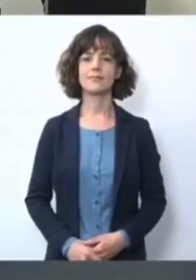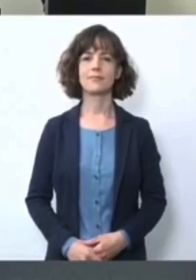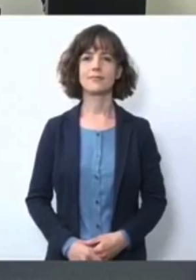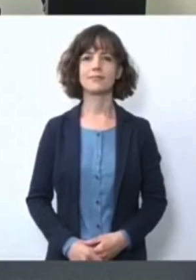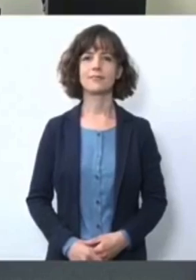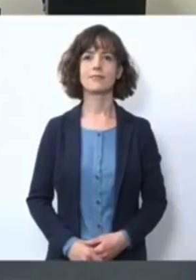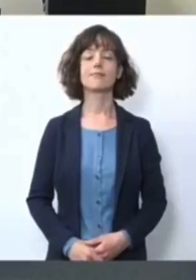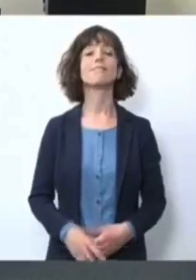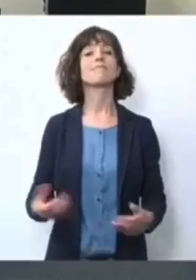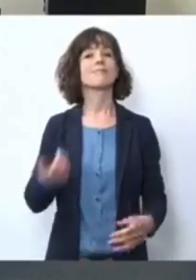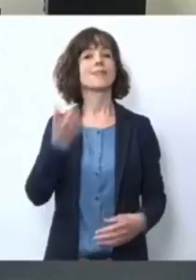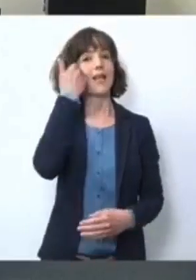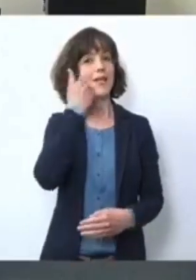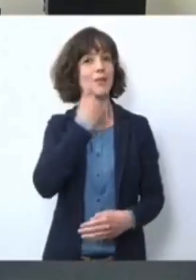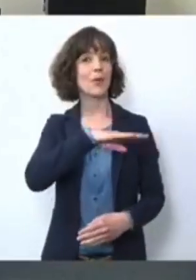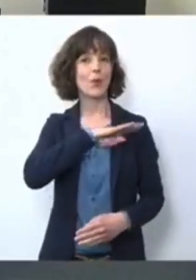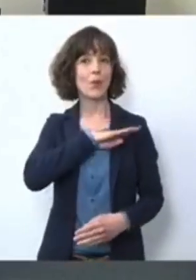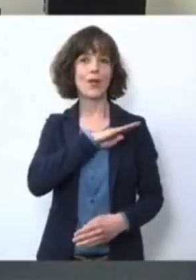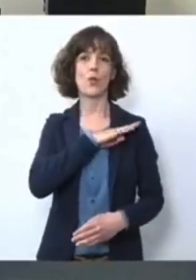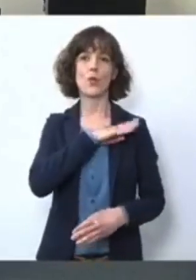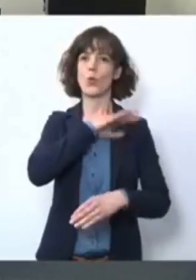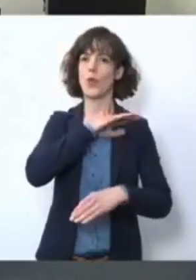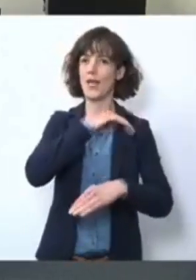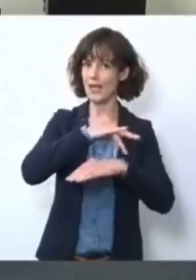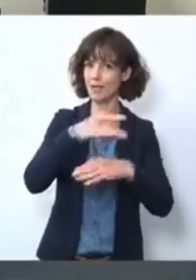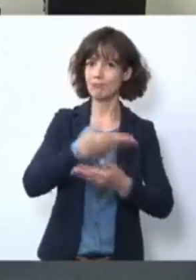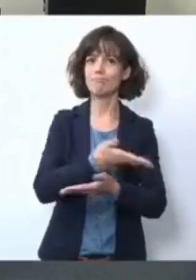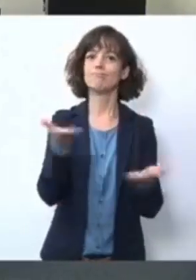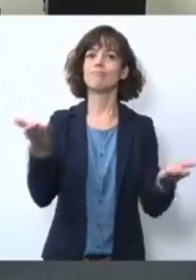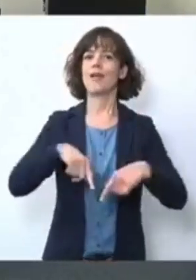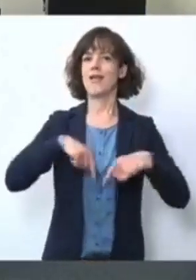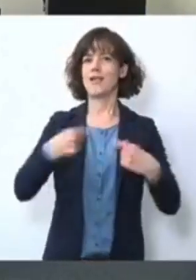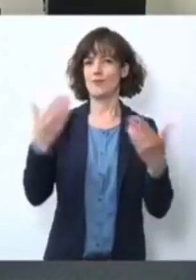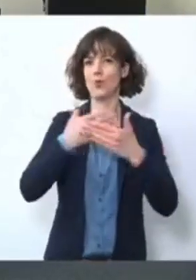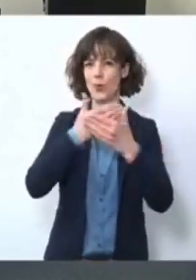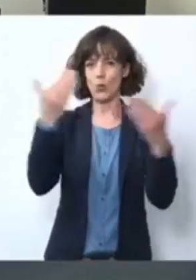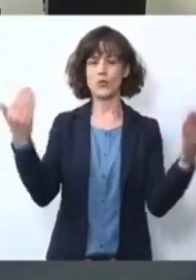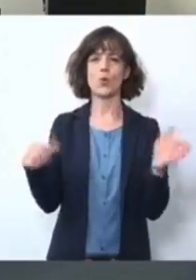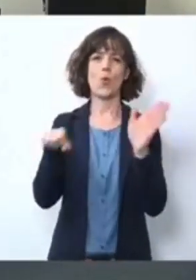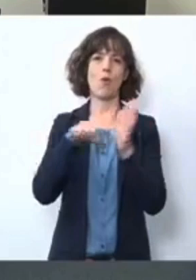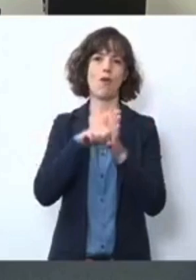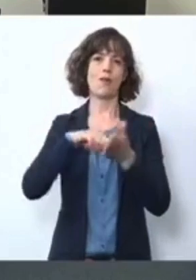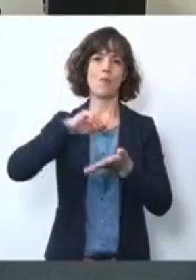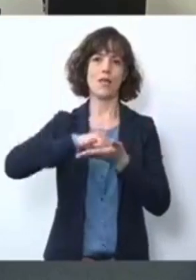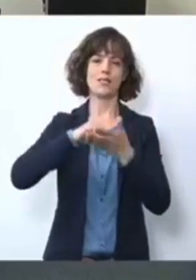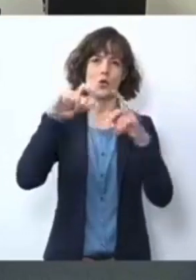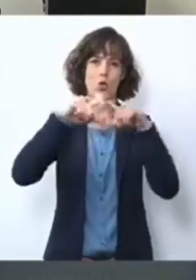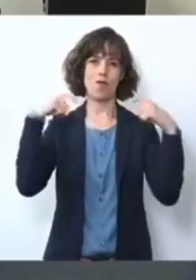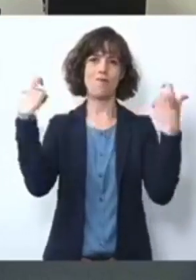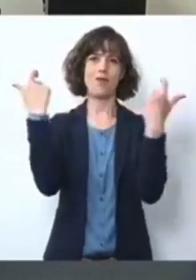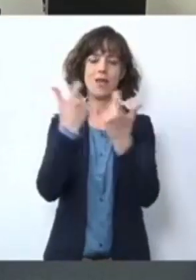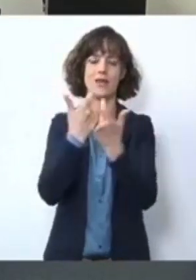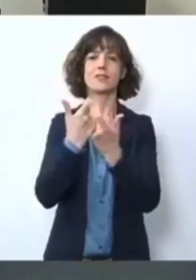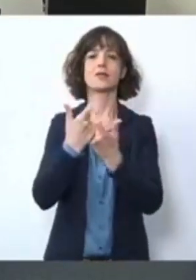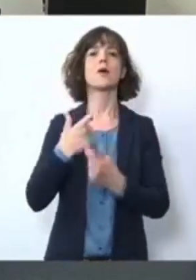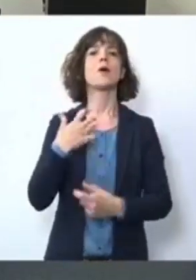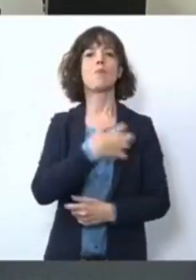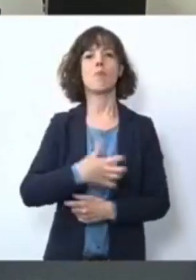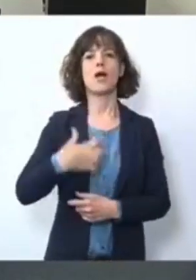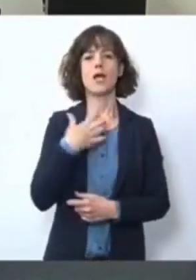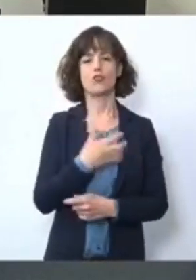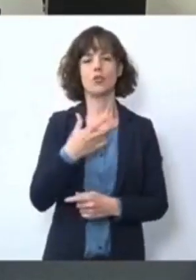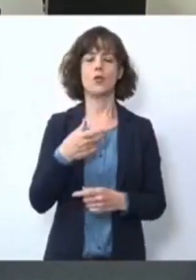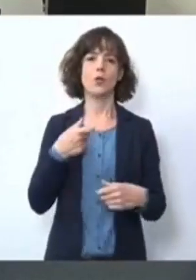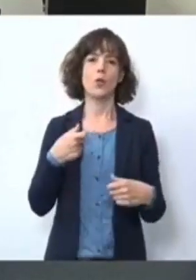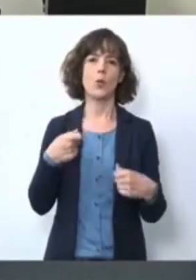Ja, liebe Kolleginnen und Kollegen, ich darf Sie recht herzlich begrüßen zu dieser Online-Pressekonferenz zur bayerischen Containment-Strategie und zur